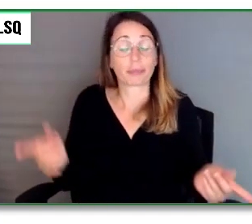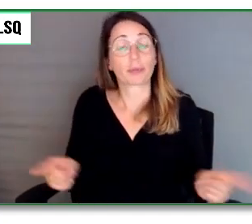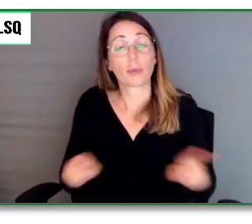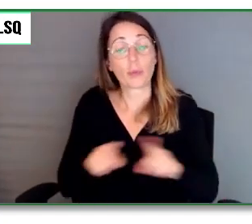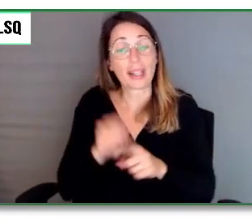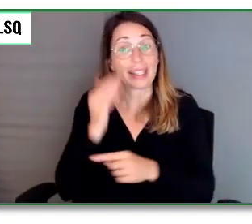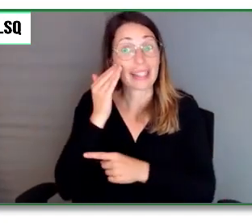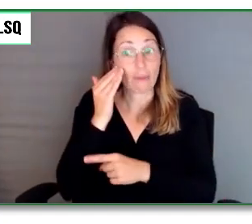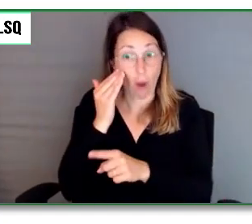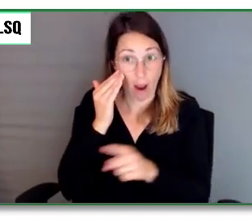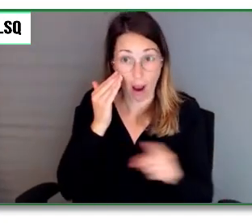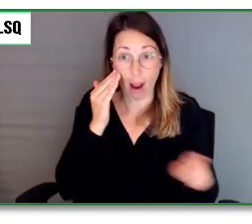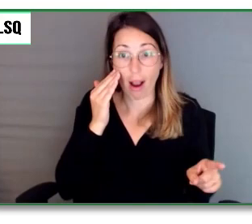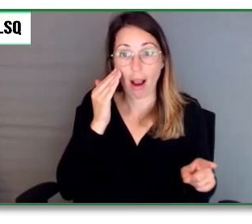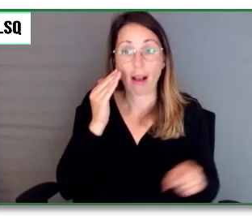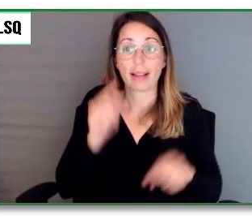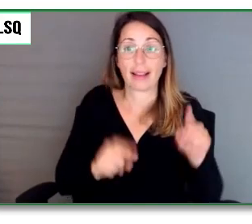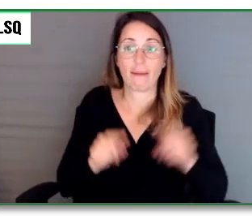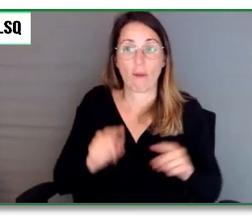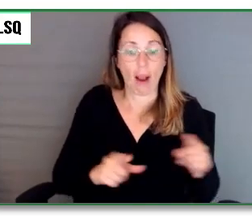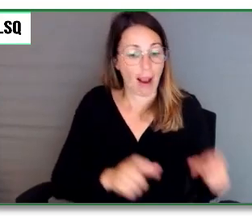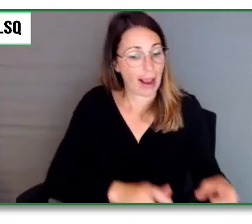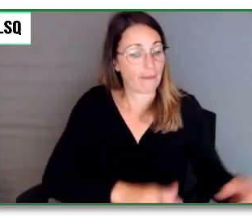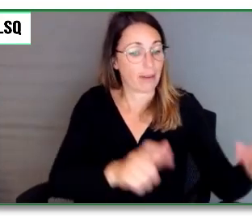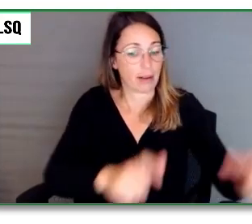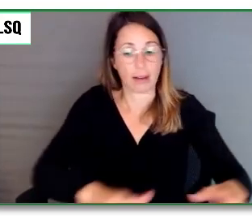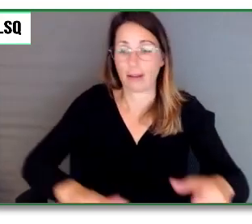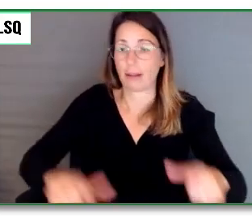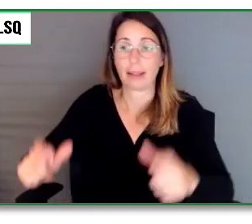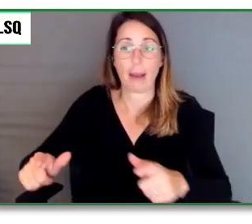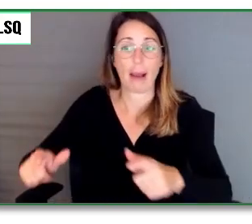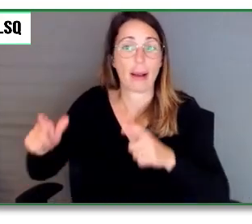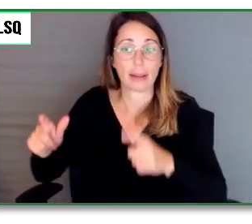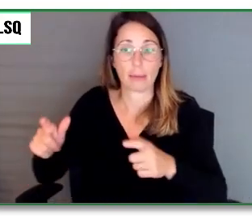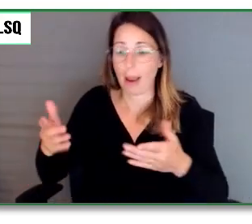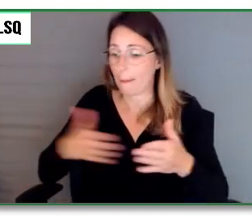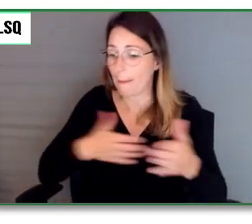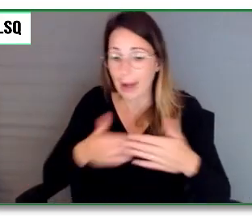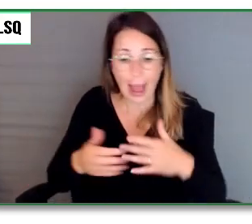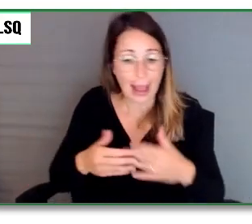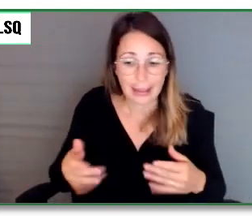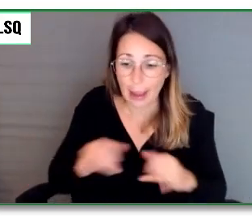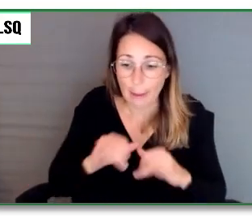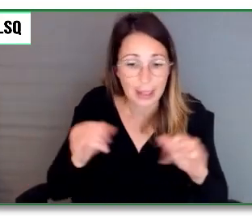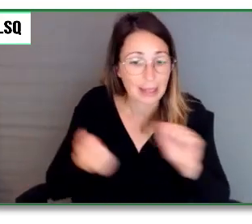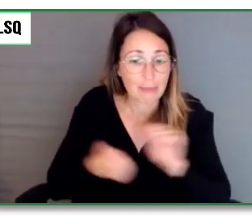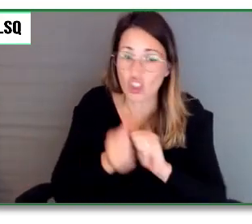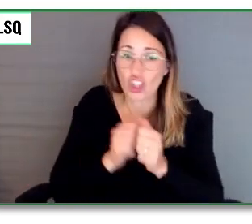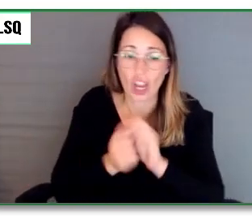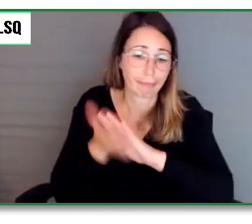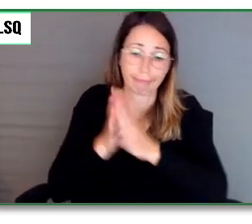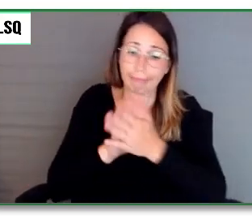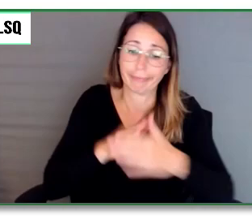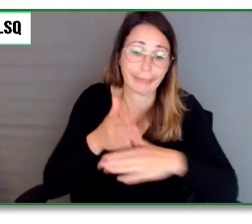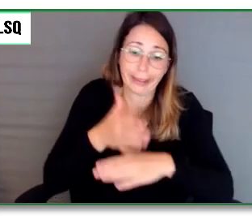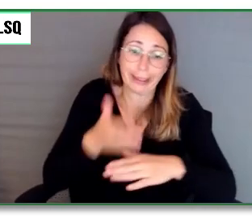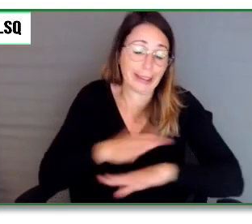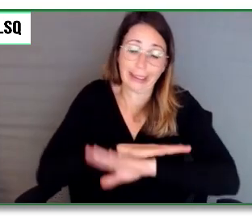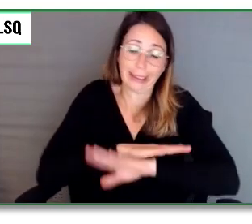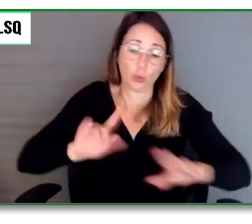des infrastructures ne peuvent pas être changées pour les rendre accessibles. Point à la ligne. Donc certains